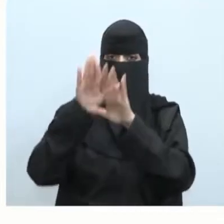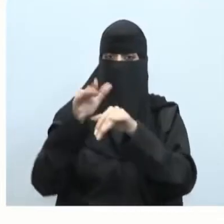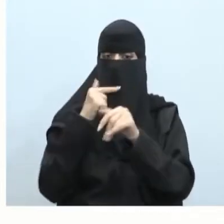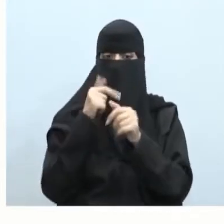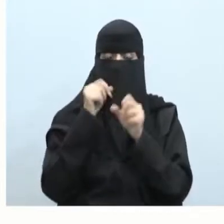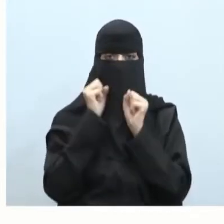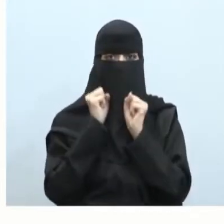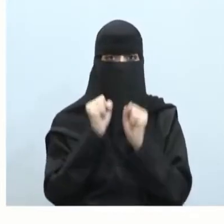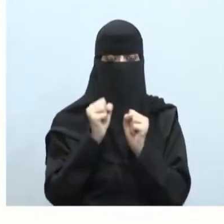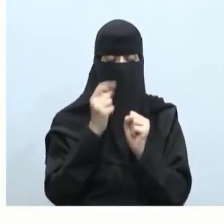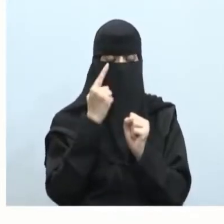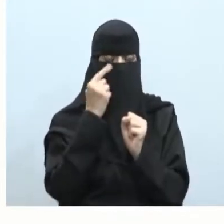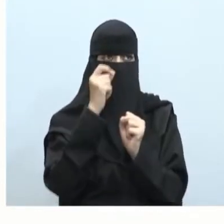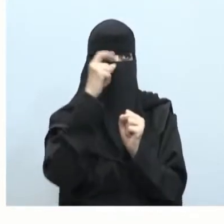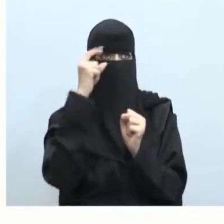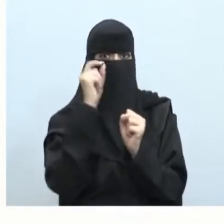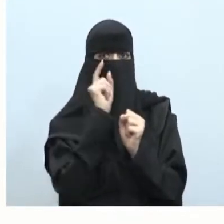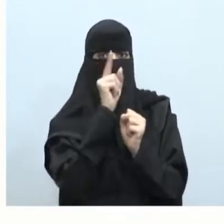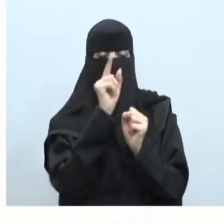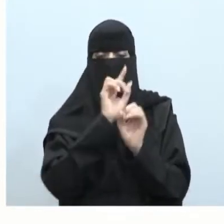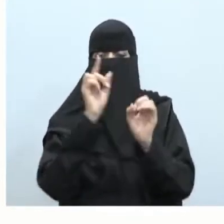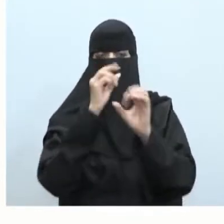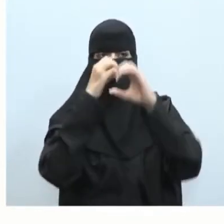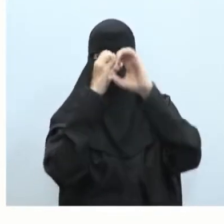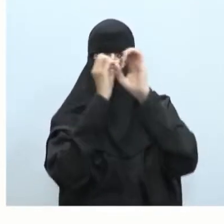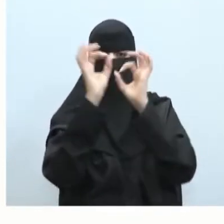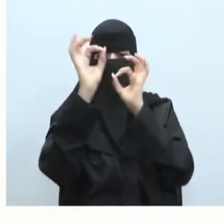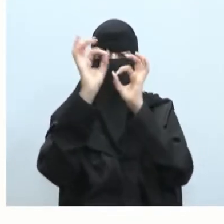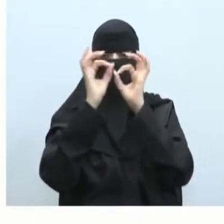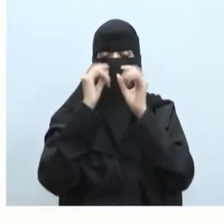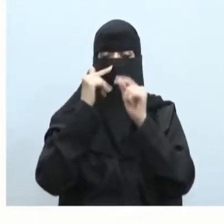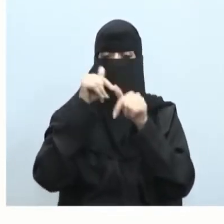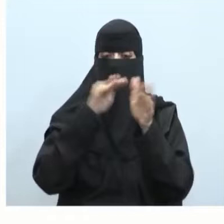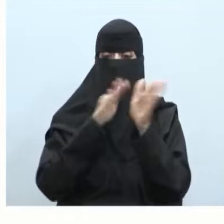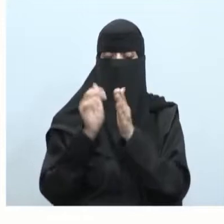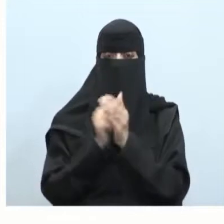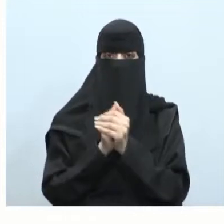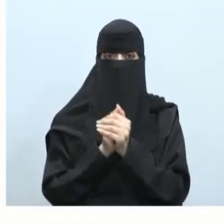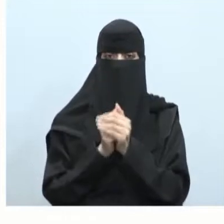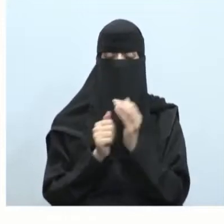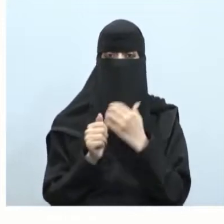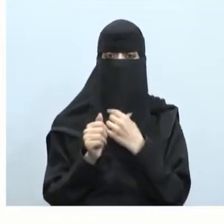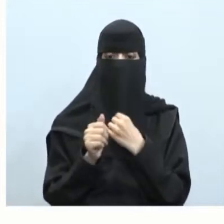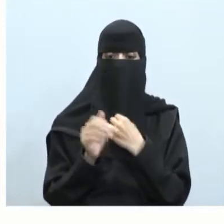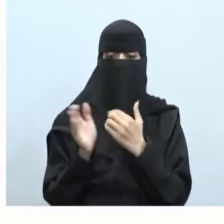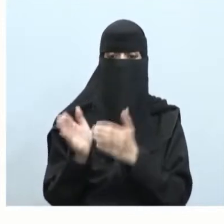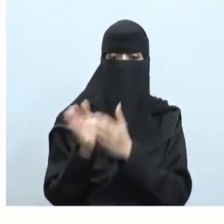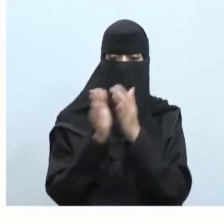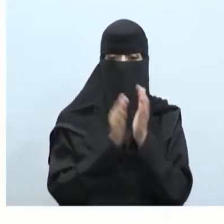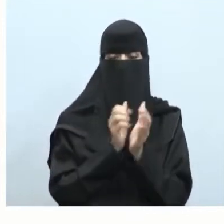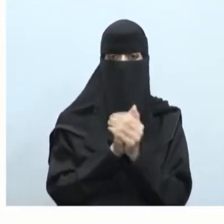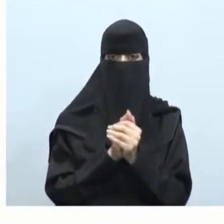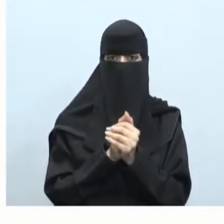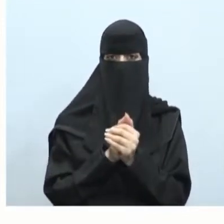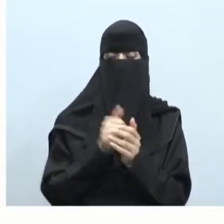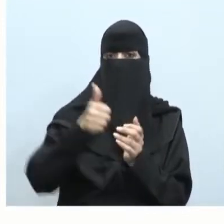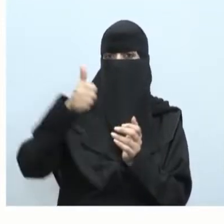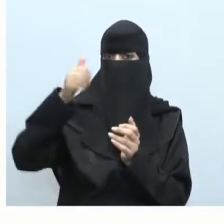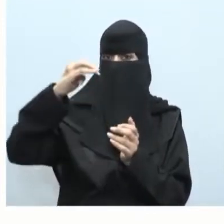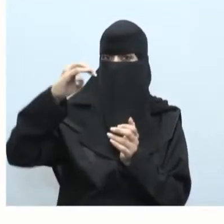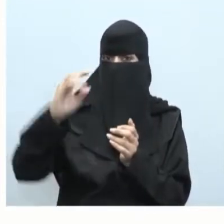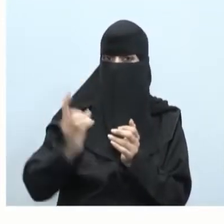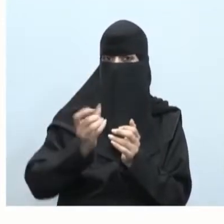المنظار المقر أشبه أو الأجرام الشبه نجمية إذن من الأجرام